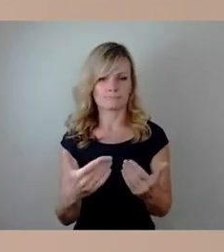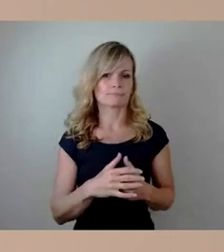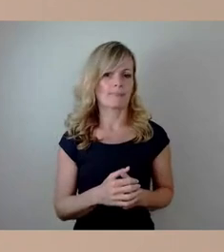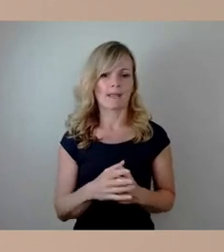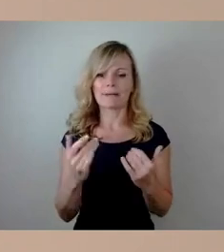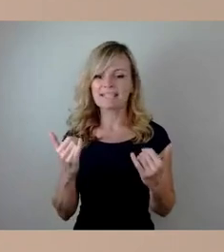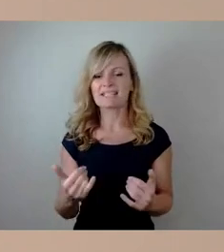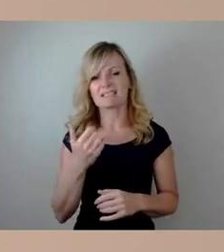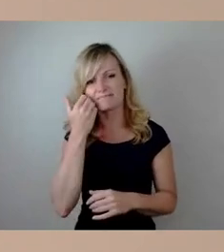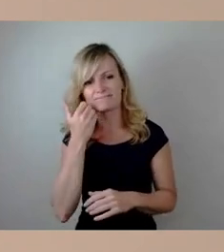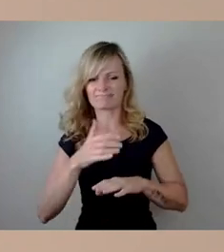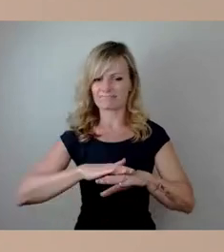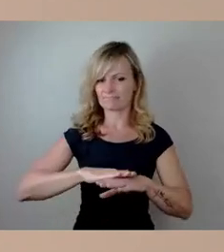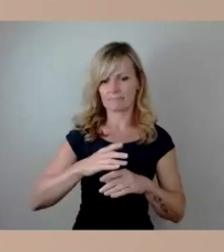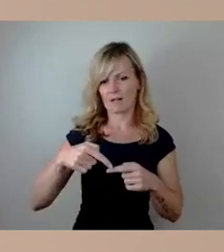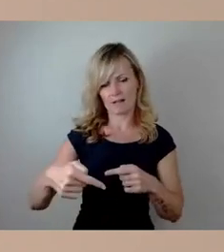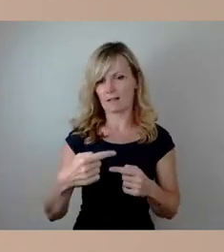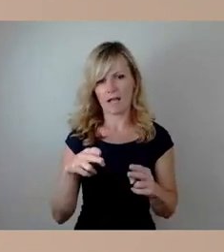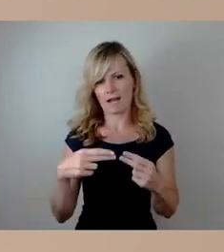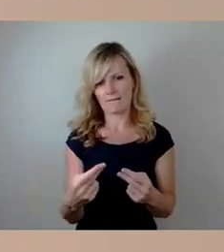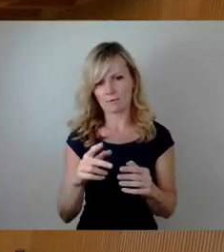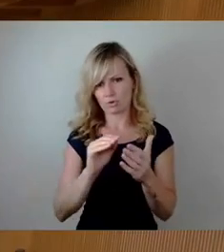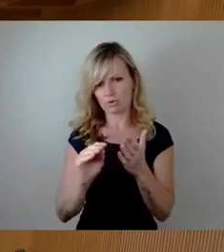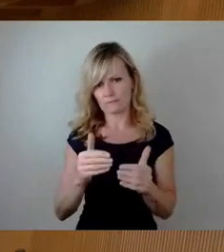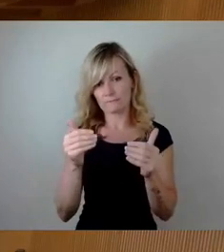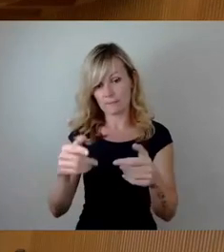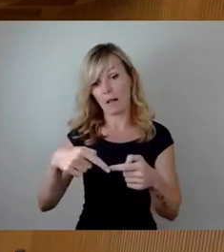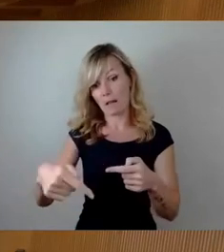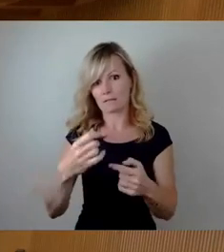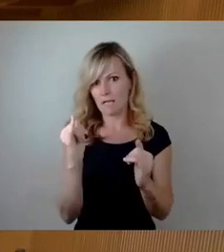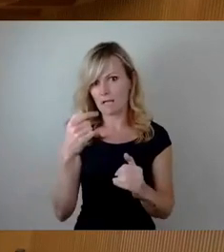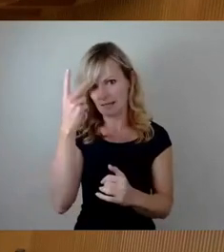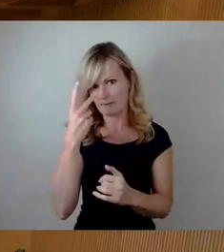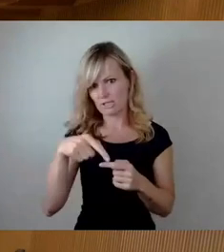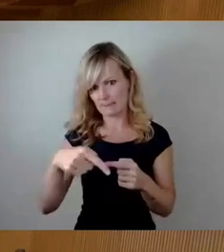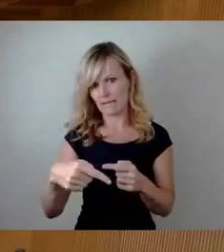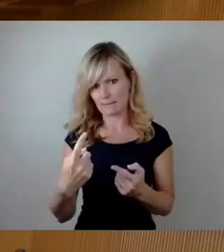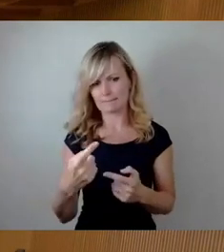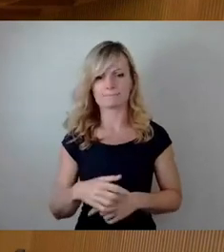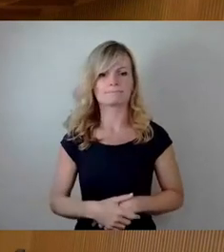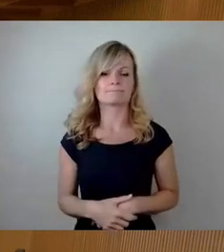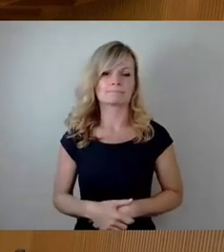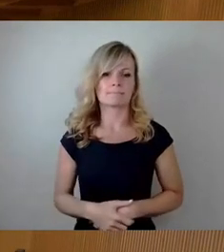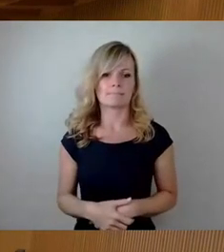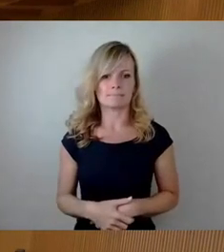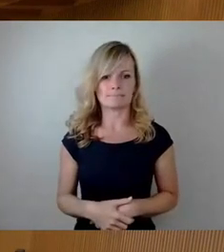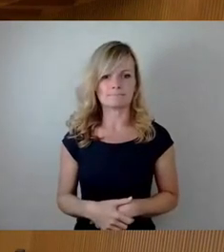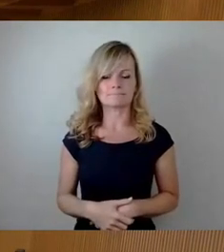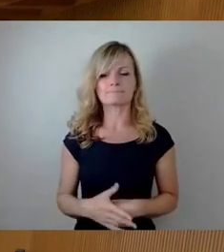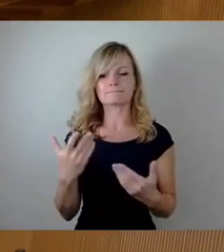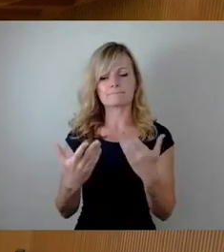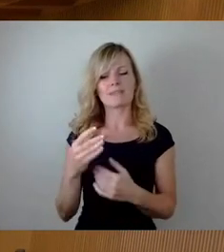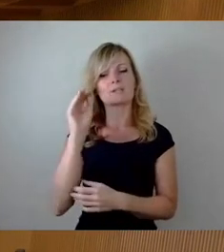die Kurzfristigkeit wir das dann schriftlich nachreichen. Aber zeitnah, selbstverständlich. Sollte man dann vielleicht zukünftig darüber nachdenken, die